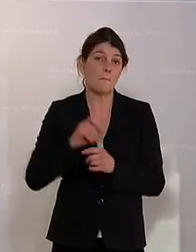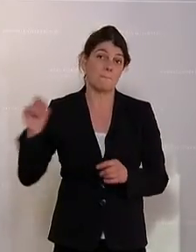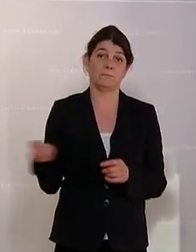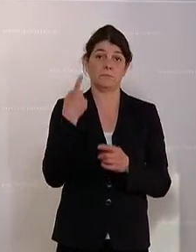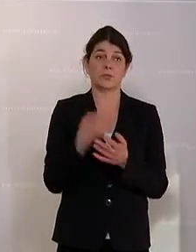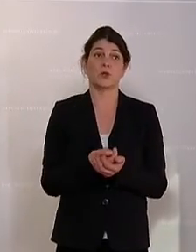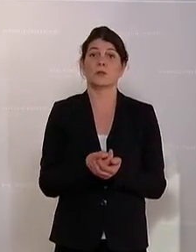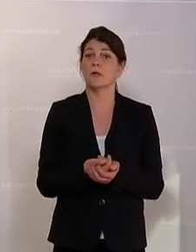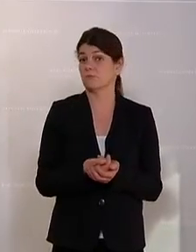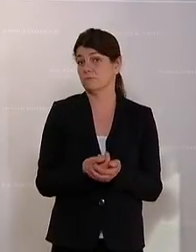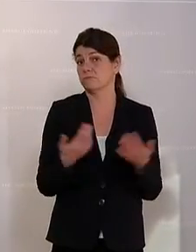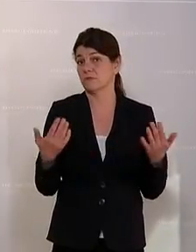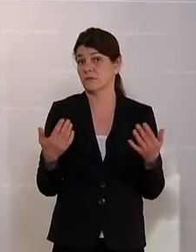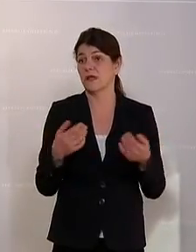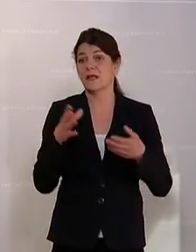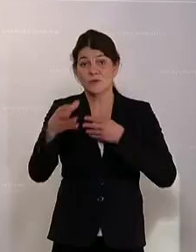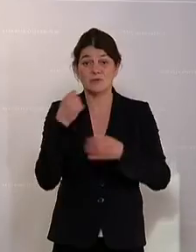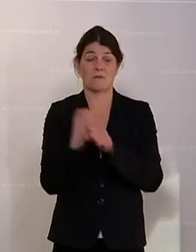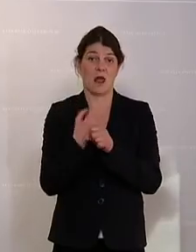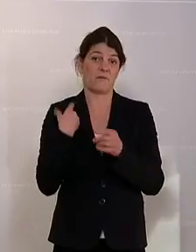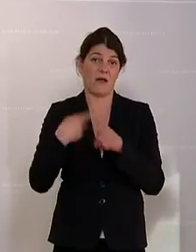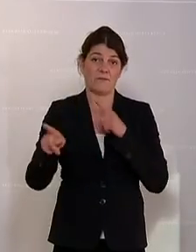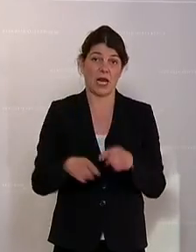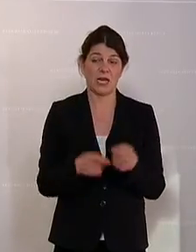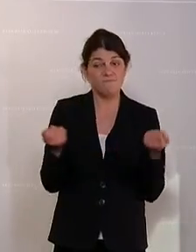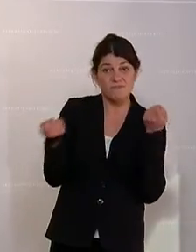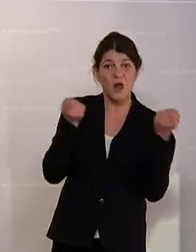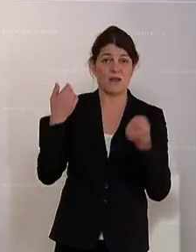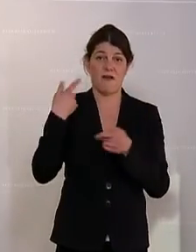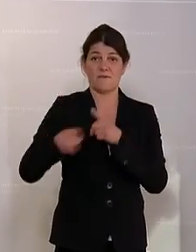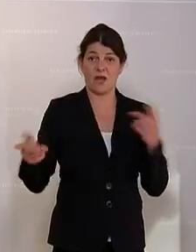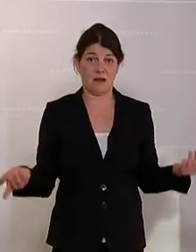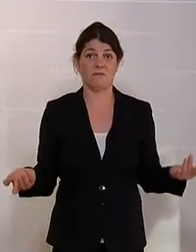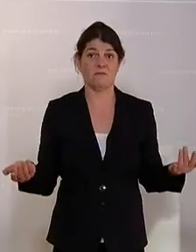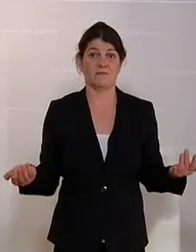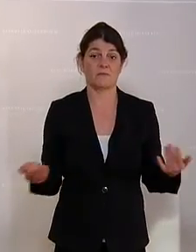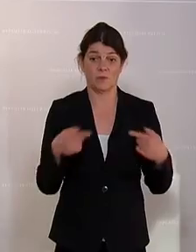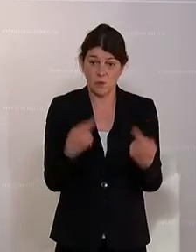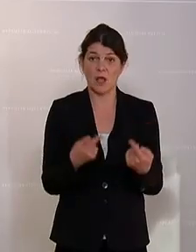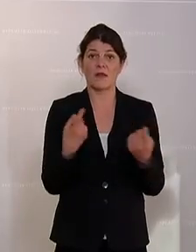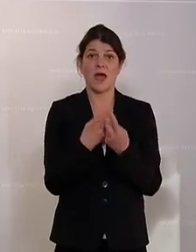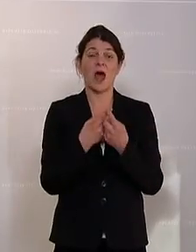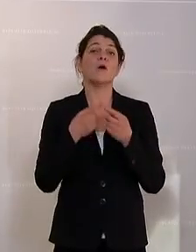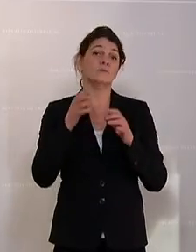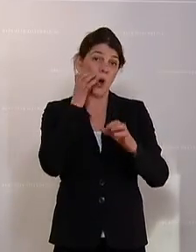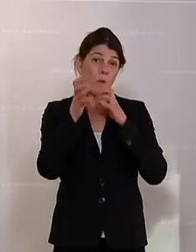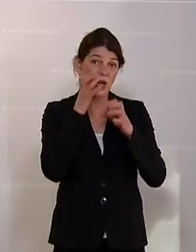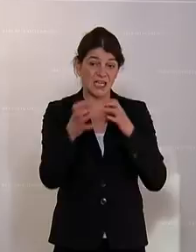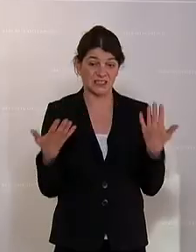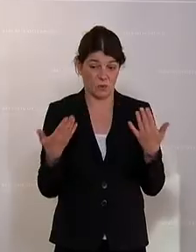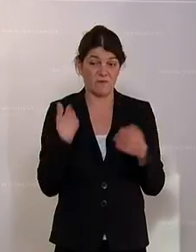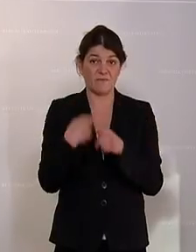an Kooperation gefehlt hat, an Koordination gefehlt hat und schlussendlich auch an Kommunikation zwischen den